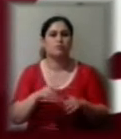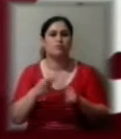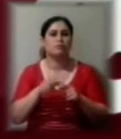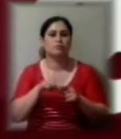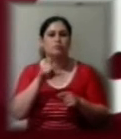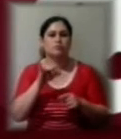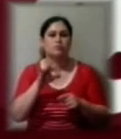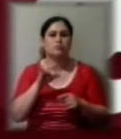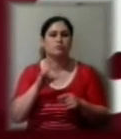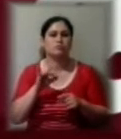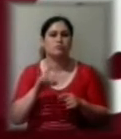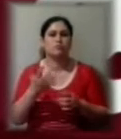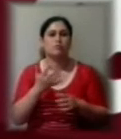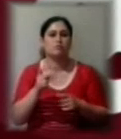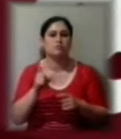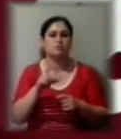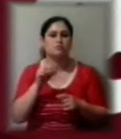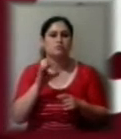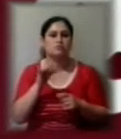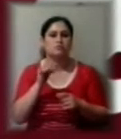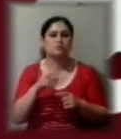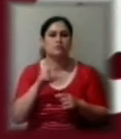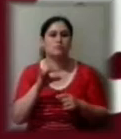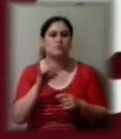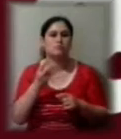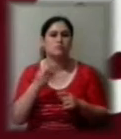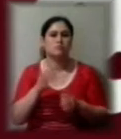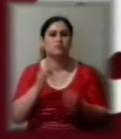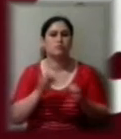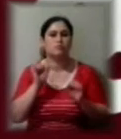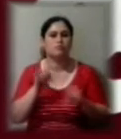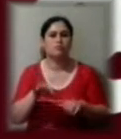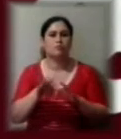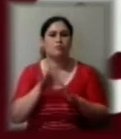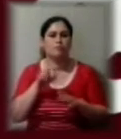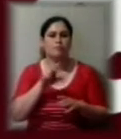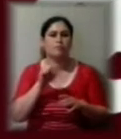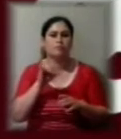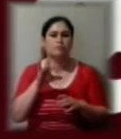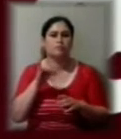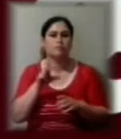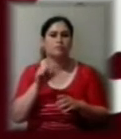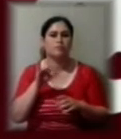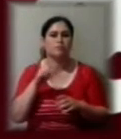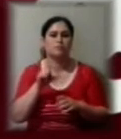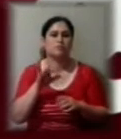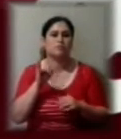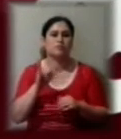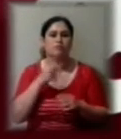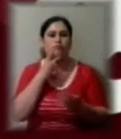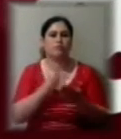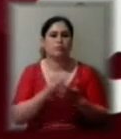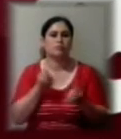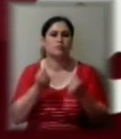нас каже кримінально-процесуальне законодавство про те, що злочини, який з застосуванням насилля, суд